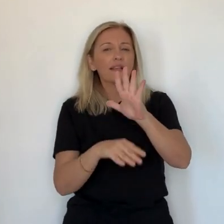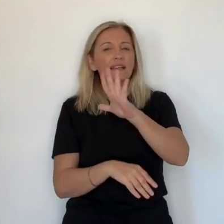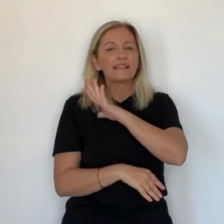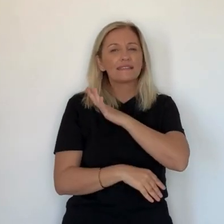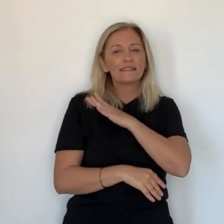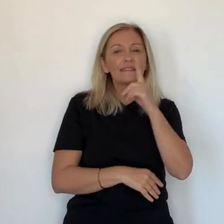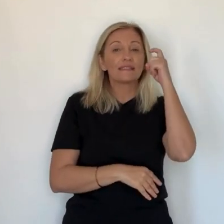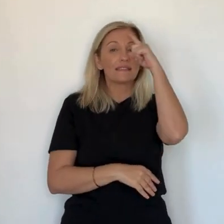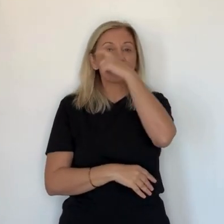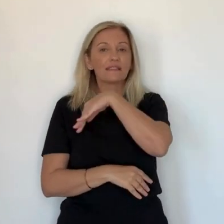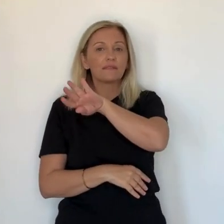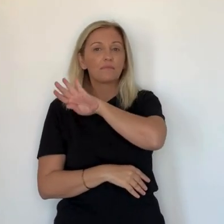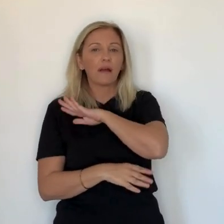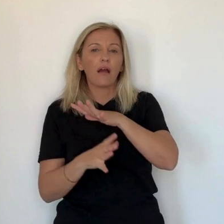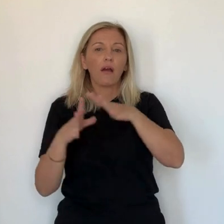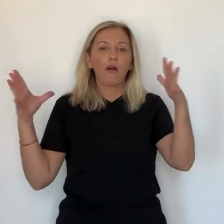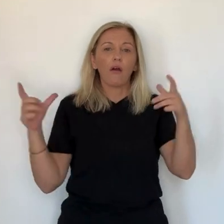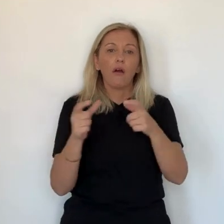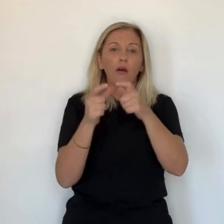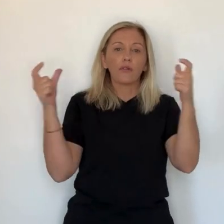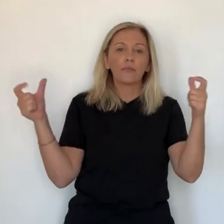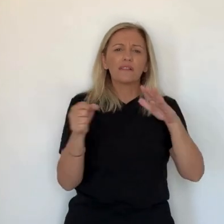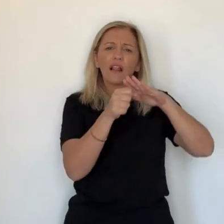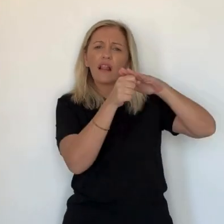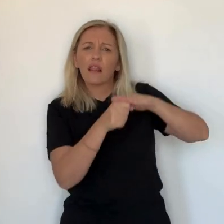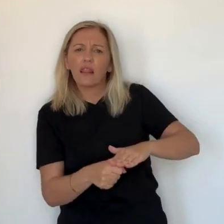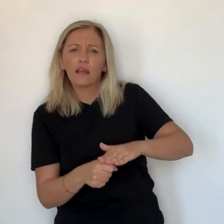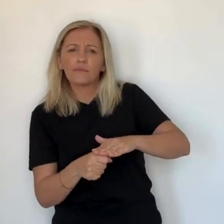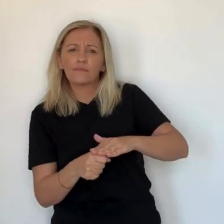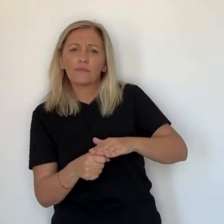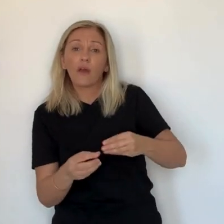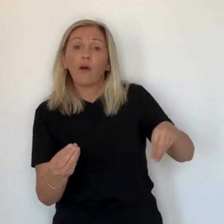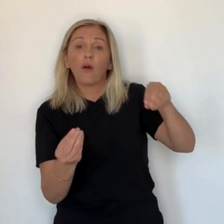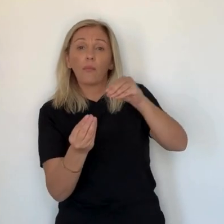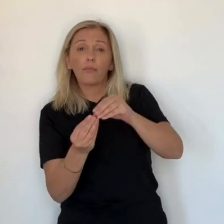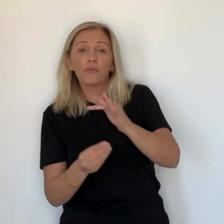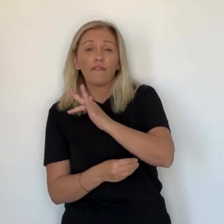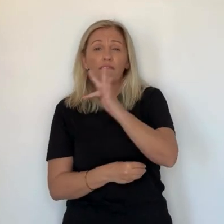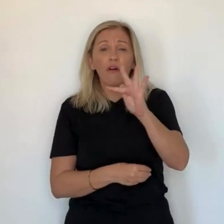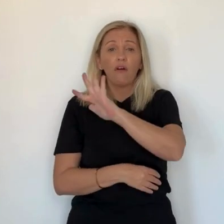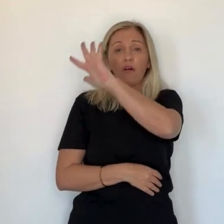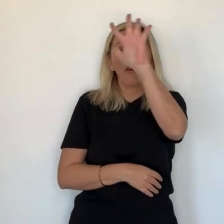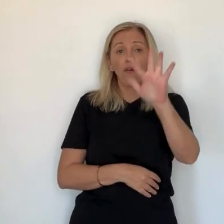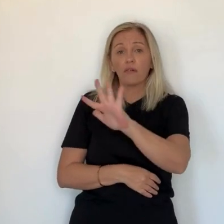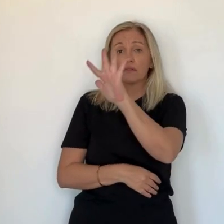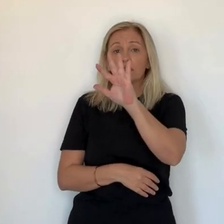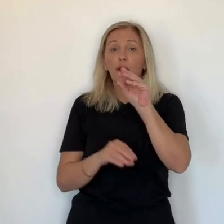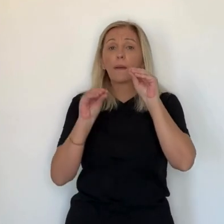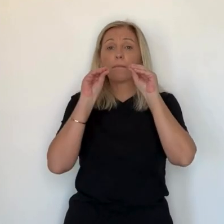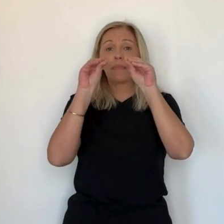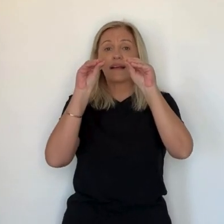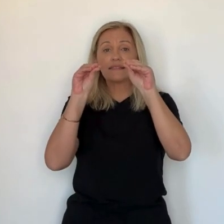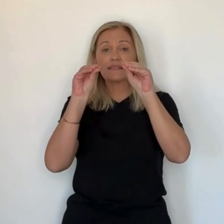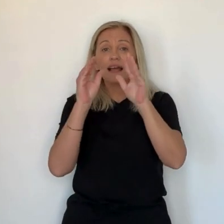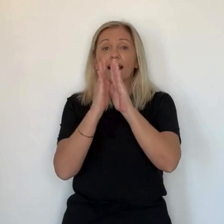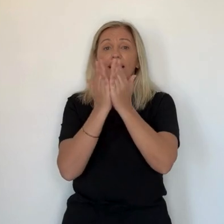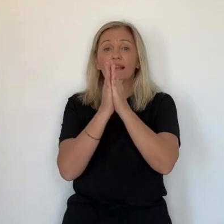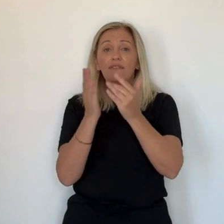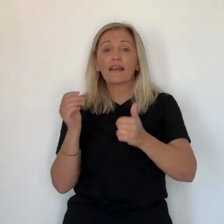par les grands groupes. Les librairies font partie des commerces de détail les moins rentables de France, mais certains professionnels tiennent bon.